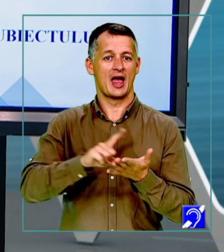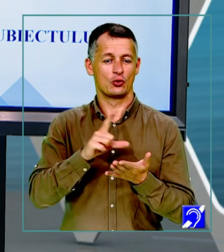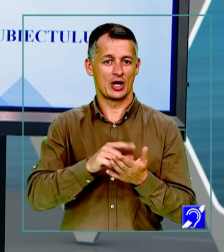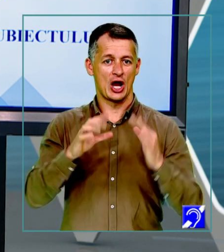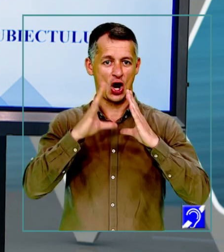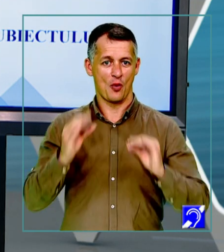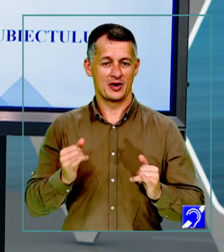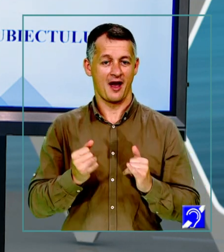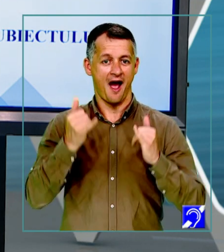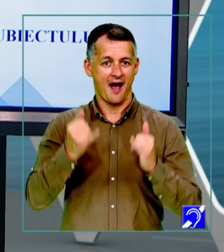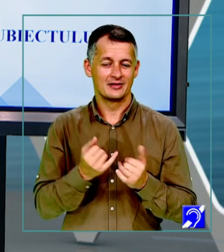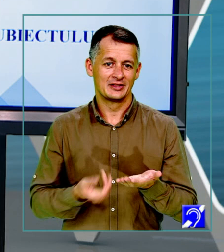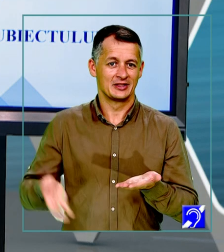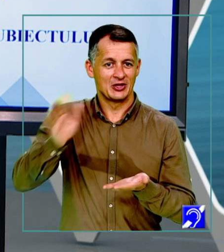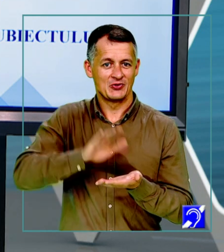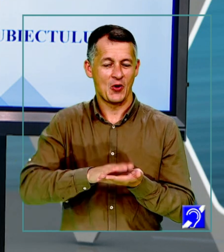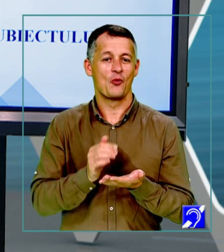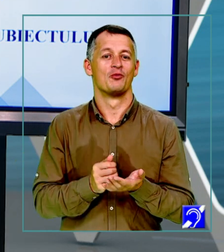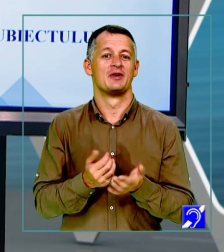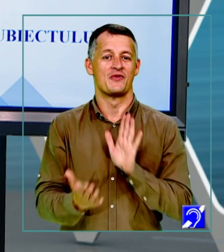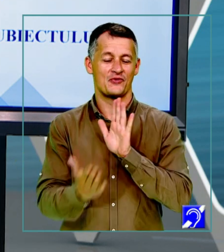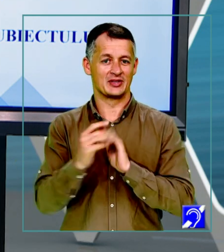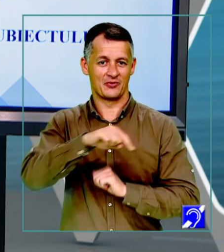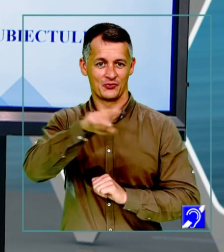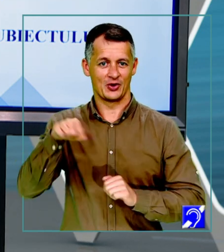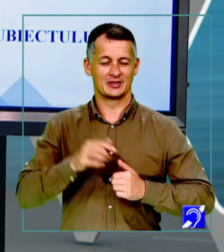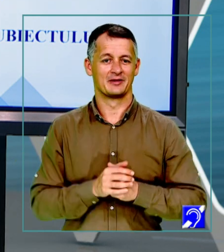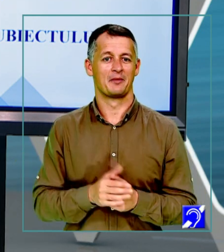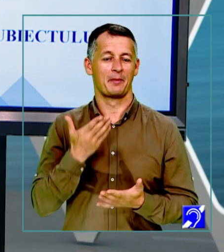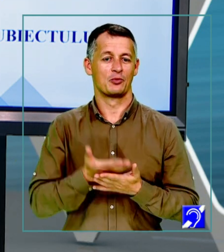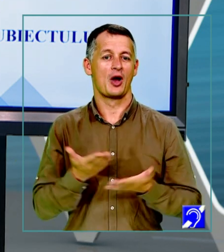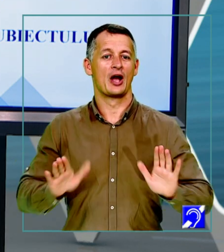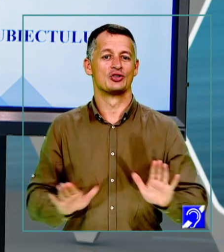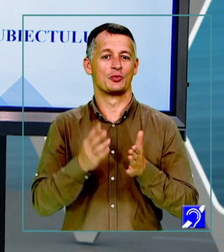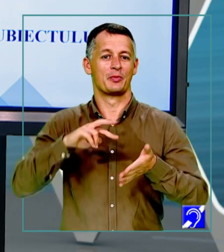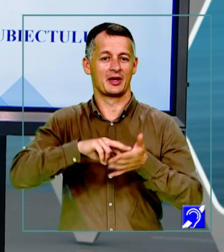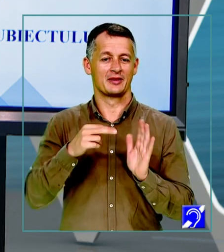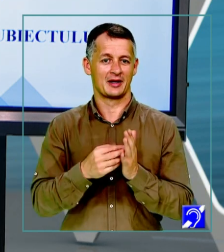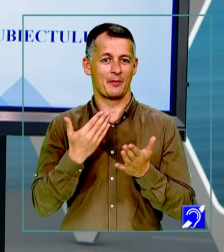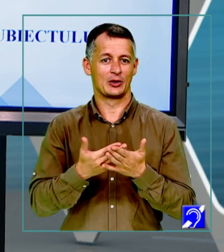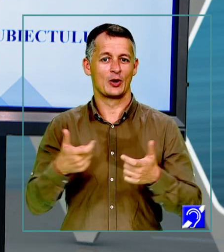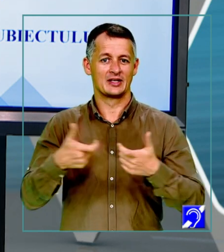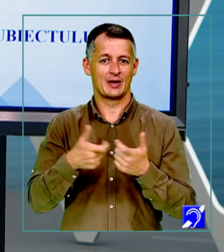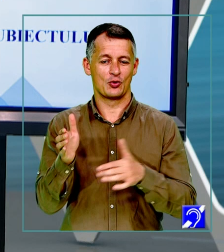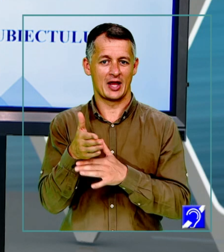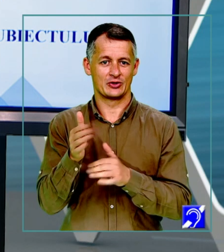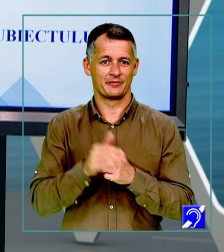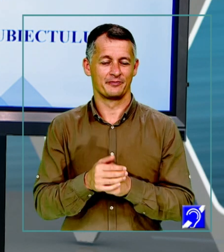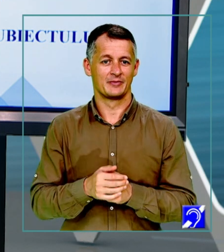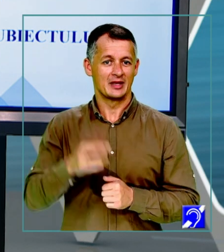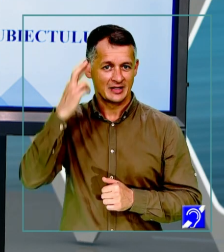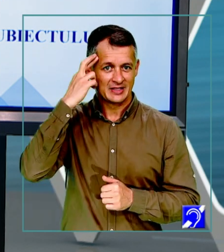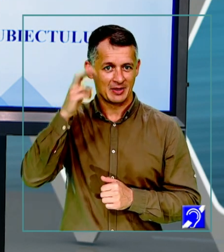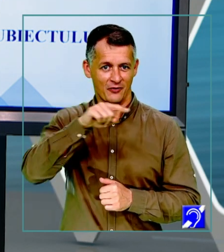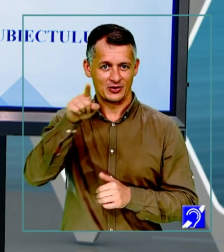că a venit vremea să începem împreună pregătirea pentru evaluarea națională. Sper că sunteți pregătiți pentru începerea noului an